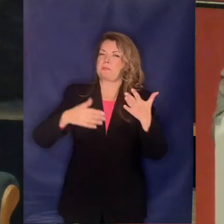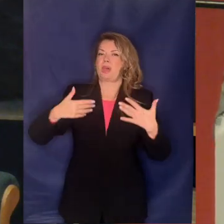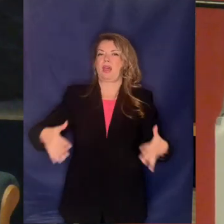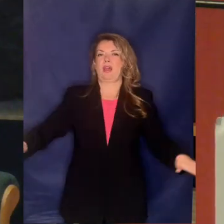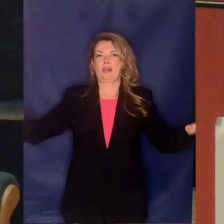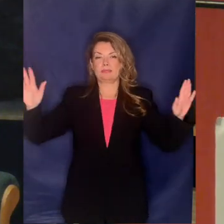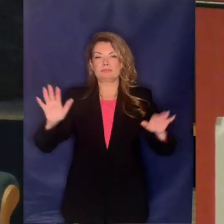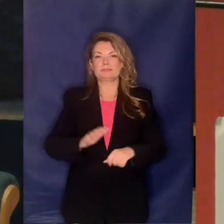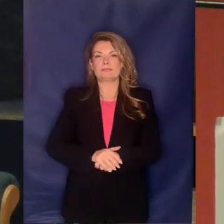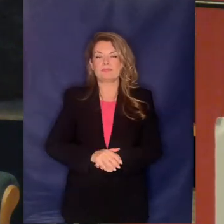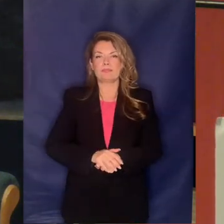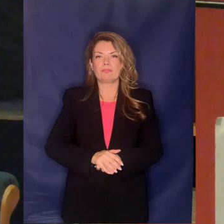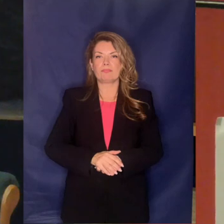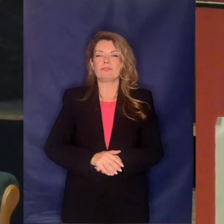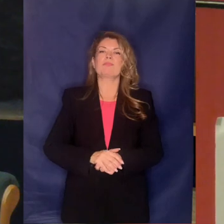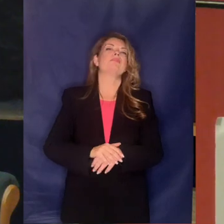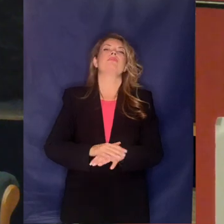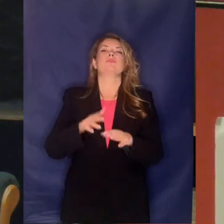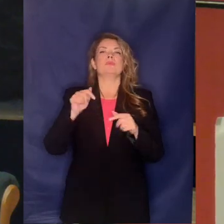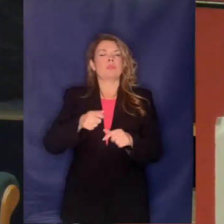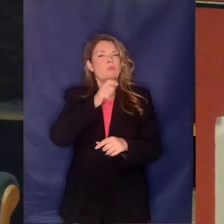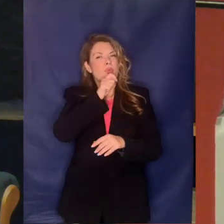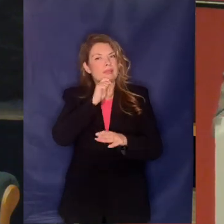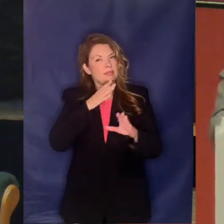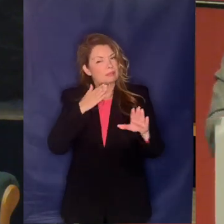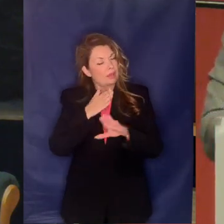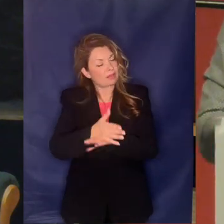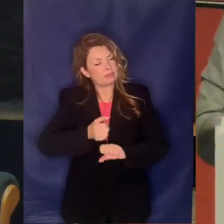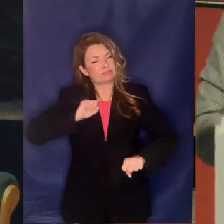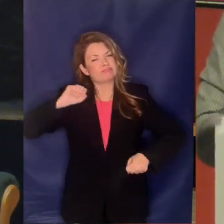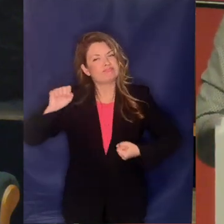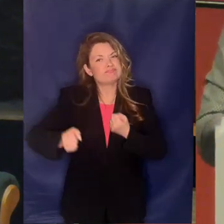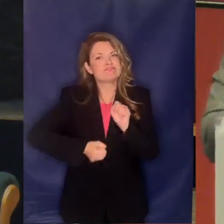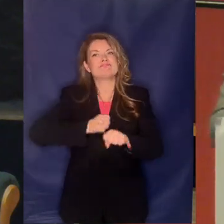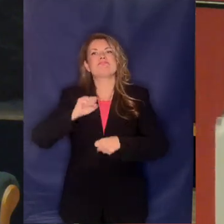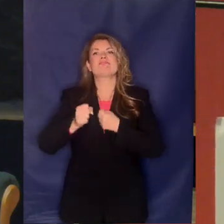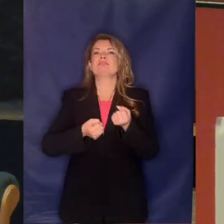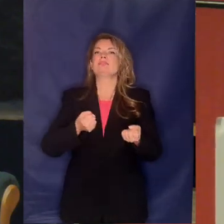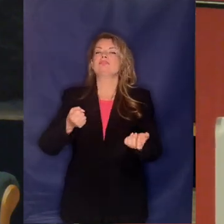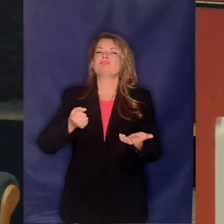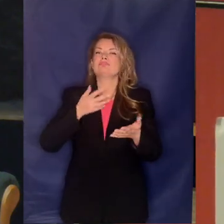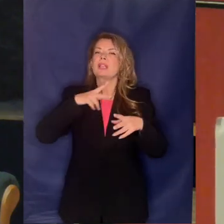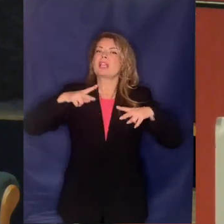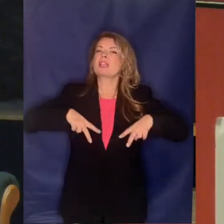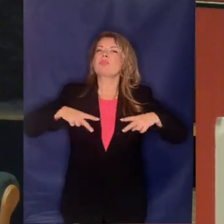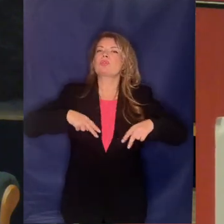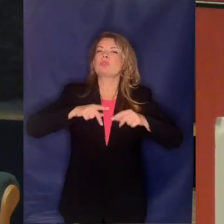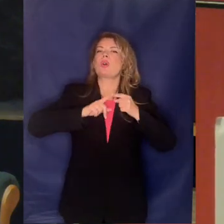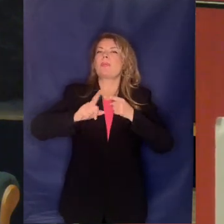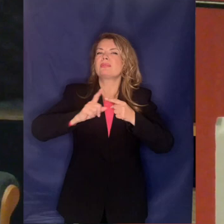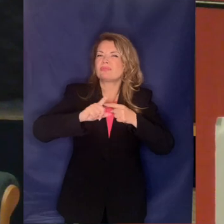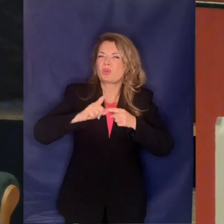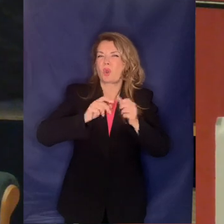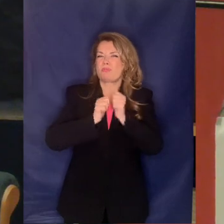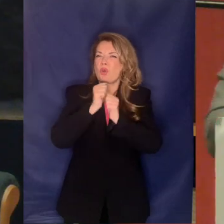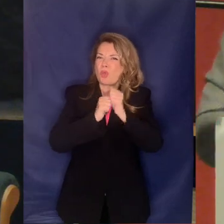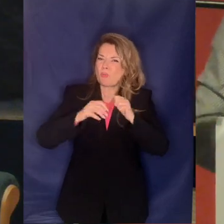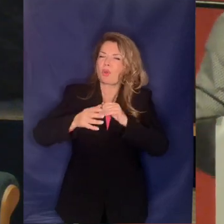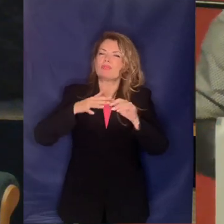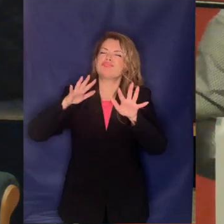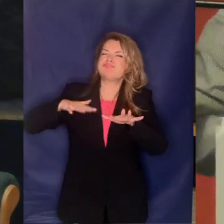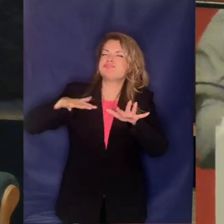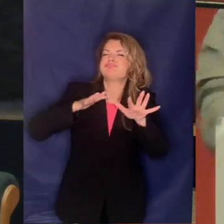υπάρχει πολιτική παρέμβαση κάνουμε μία μεγάλη κινητοποίηση έξω από το Υπουργείο Υποδομών γίνεται μία με